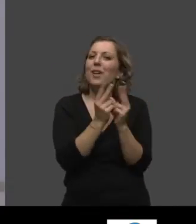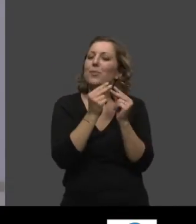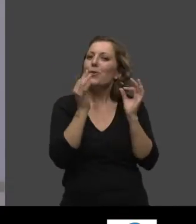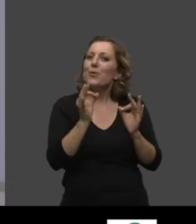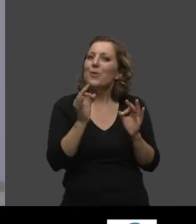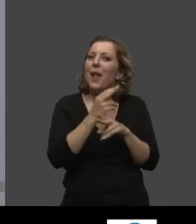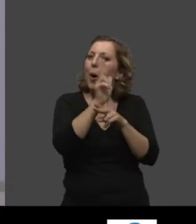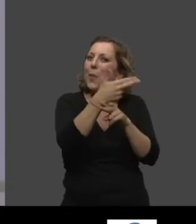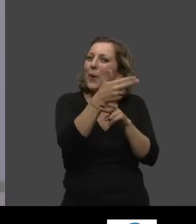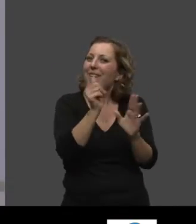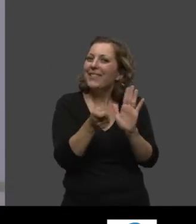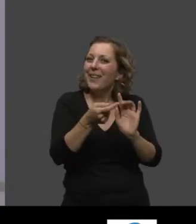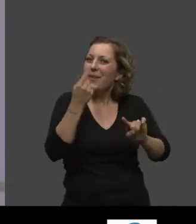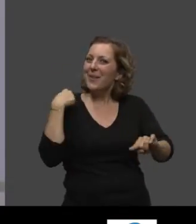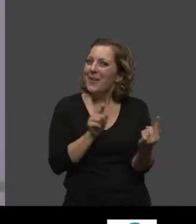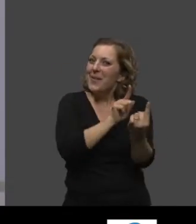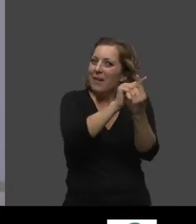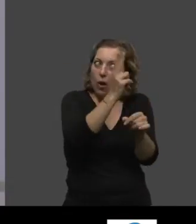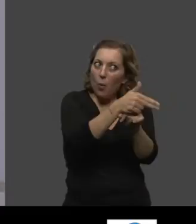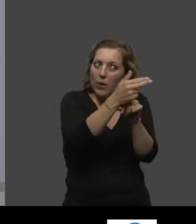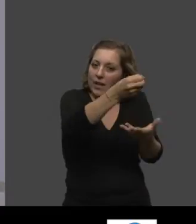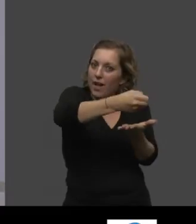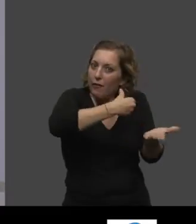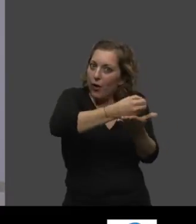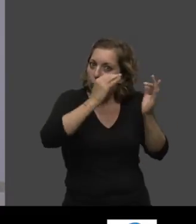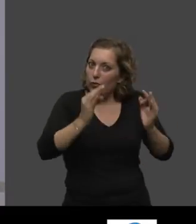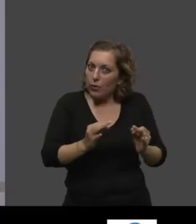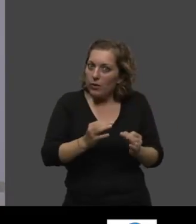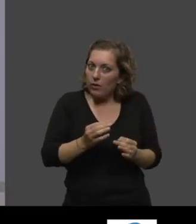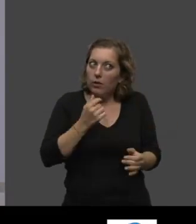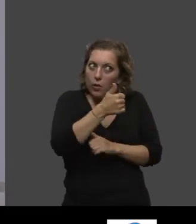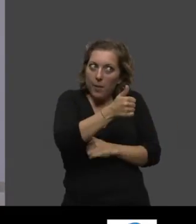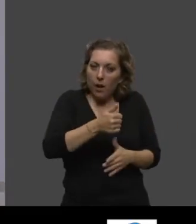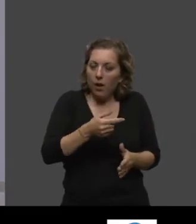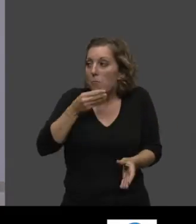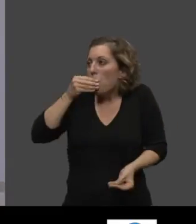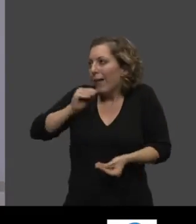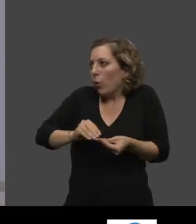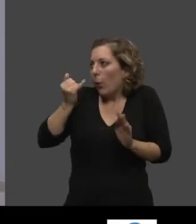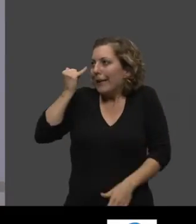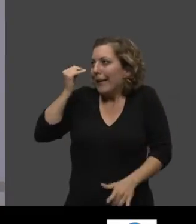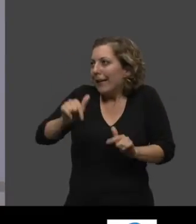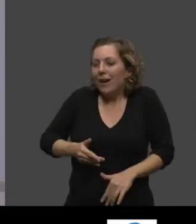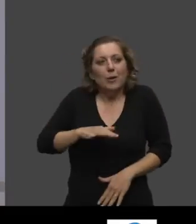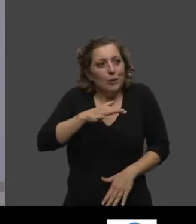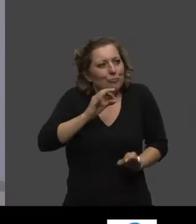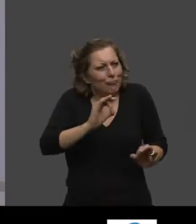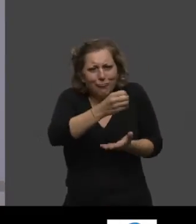le reportage, quand on vous a rencontré, dites, j'ai eu une idée peut-être au départ un peu trop tôt même. Mais finalement,